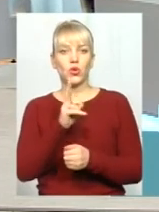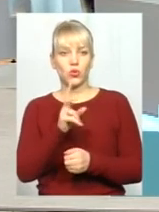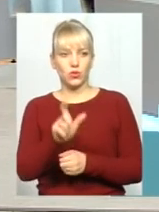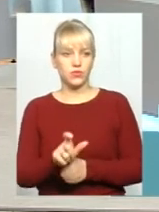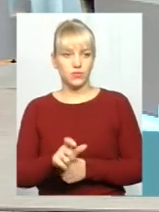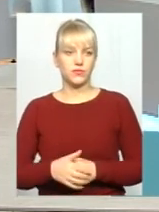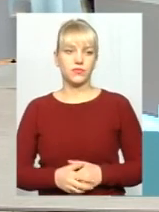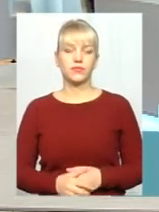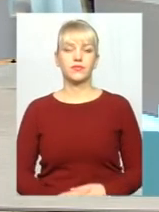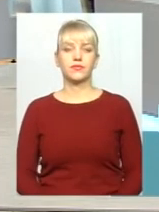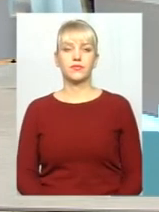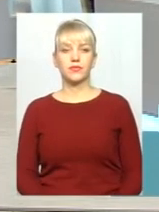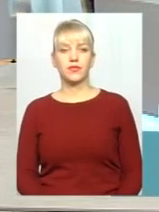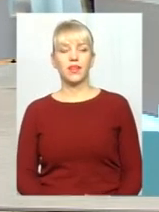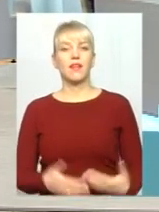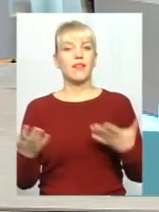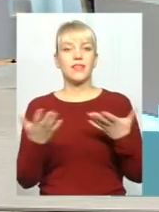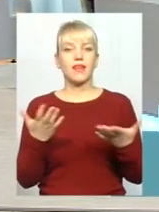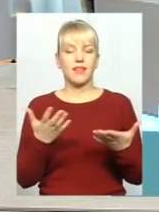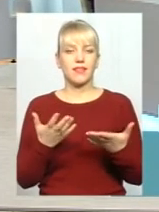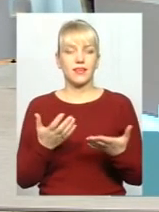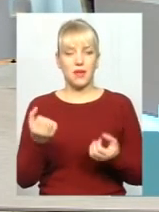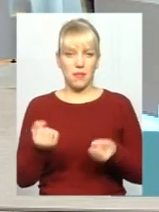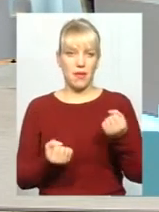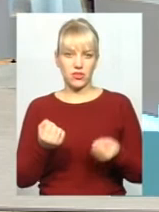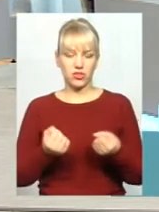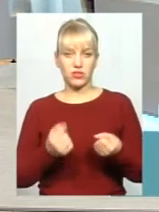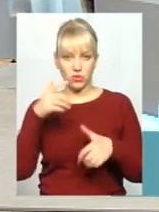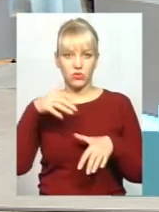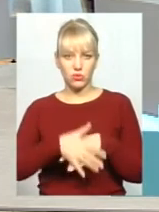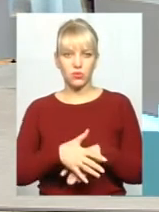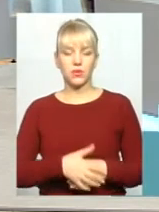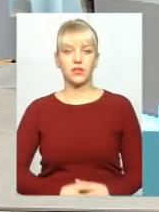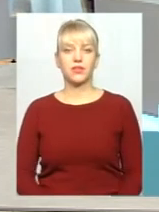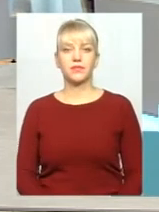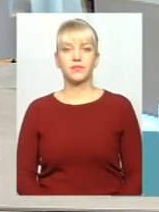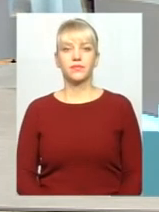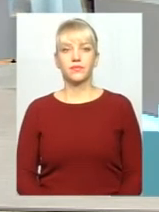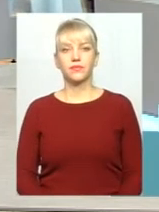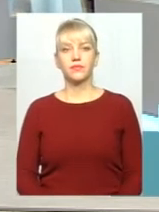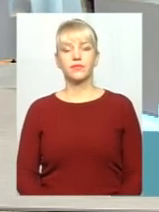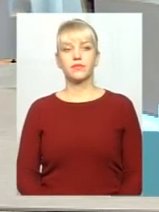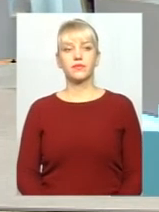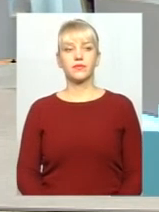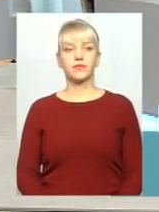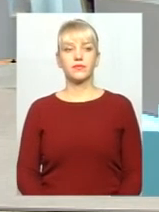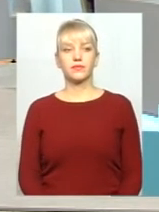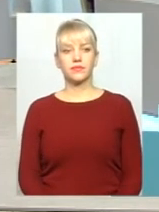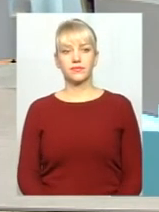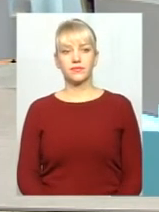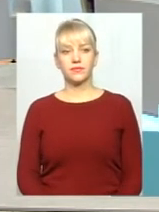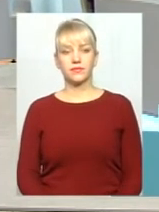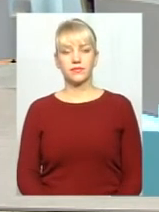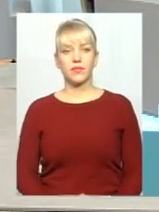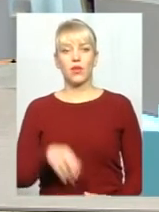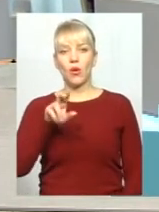Розумію. Дякую. Дякую вам. Розумію? Так, дякую вам за дзвіночок. Можемо відразу допомнити. До прикладу